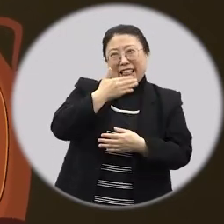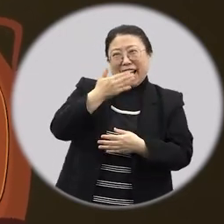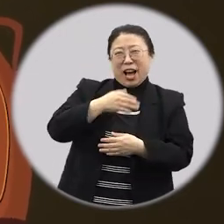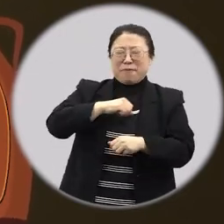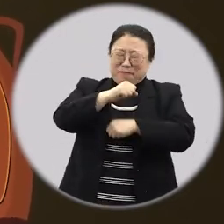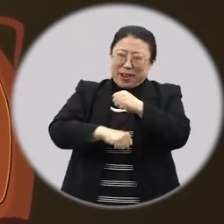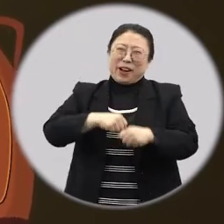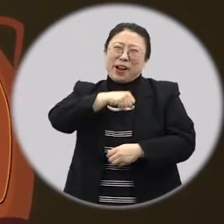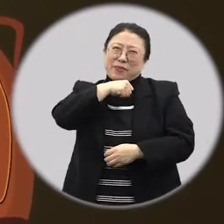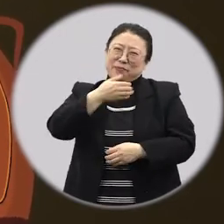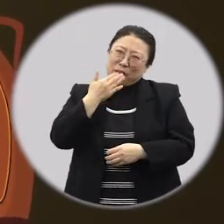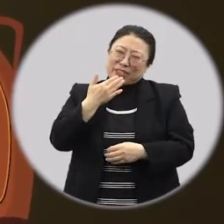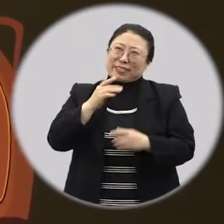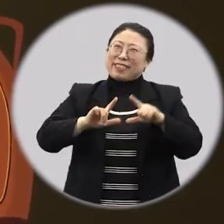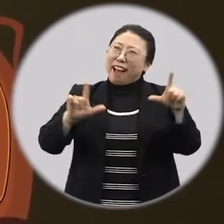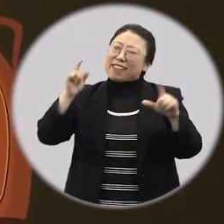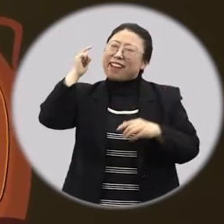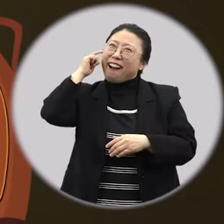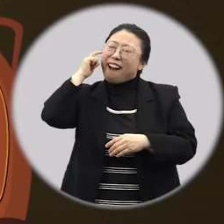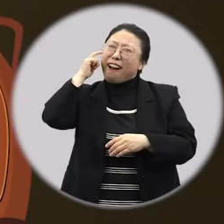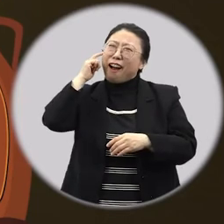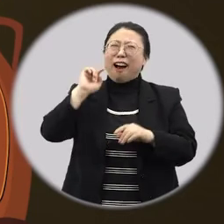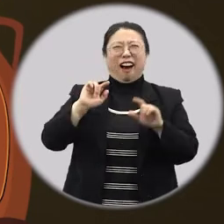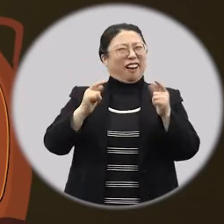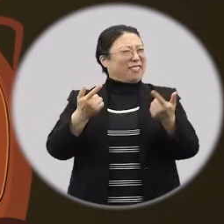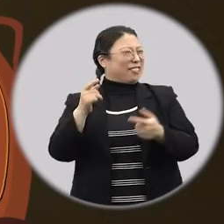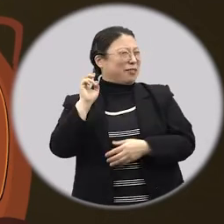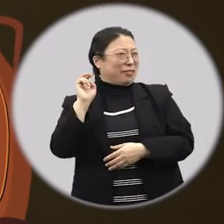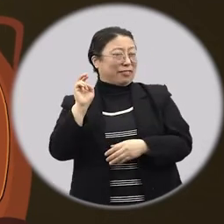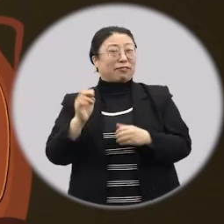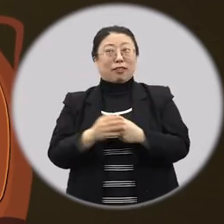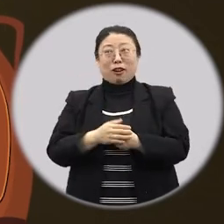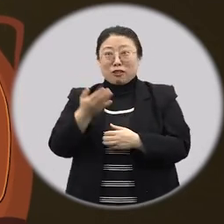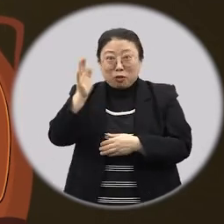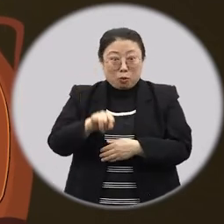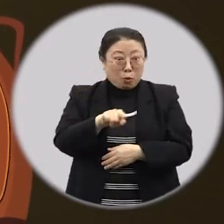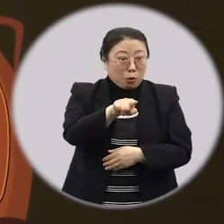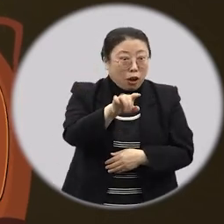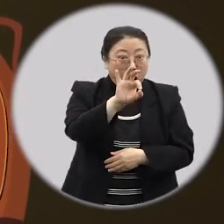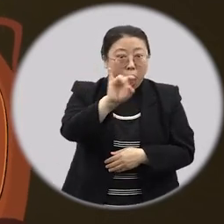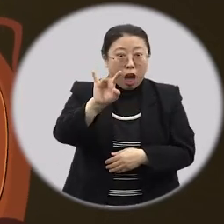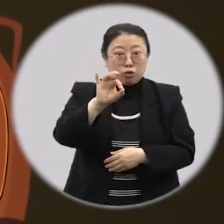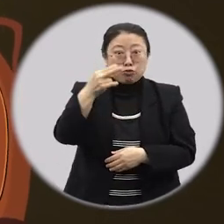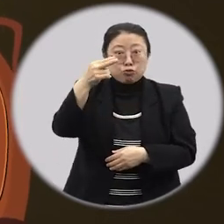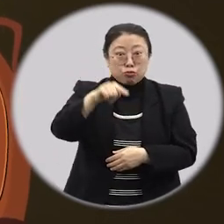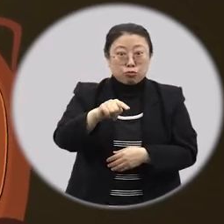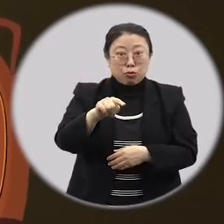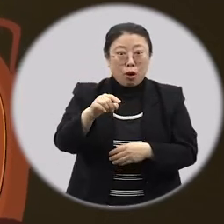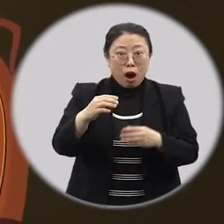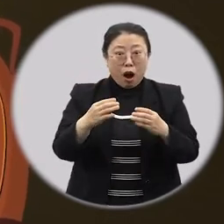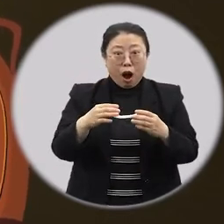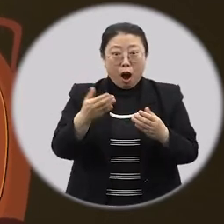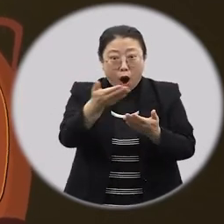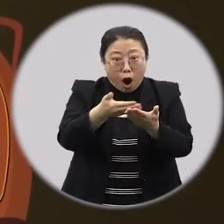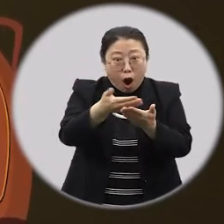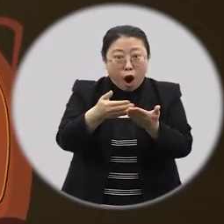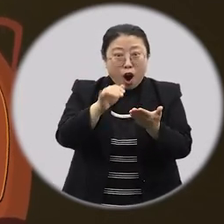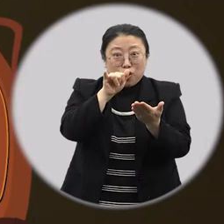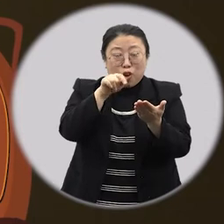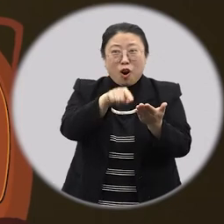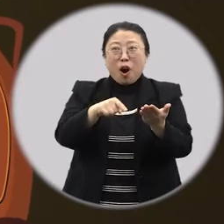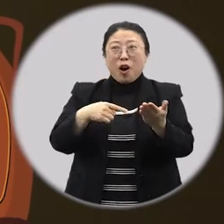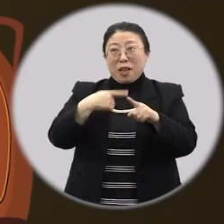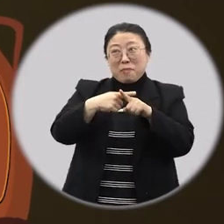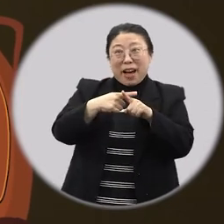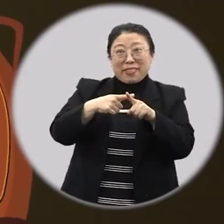마음껏 먹는 날인가 했는데 그건 아닌가 봐요. 그래도 여기 앵두화채가 있는 걸 보면